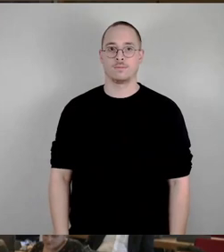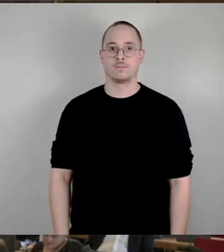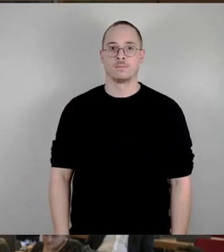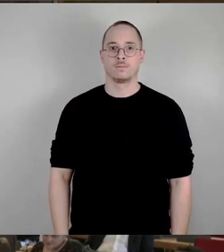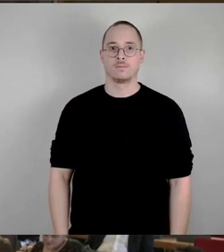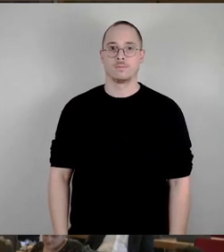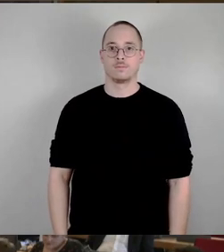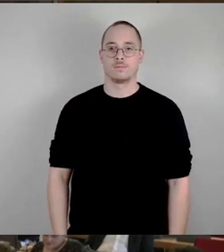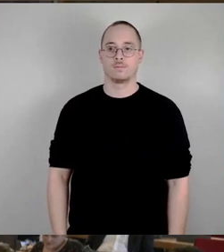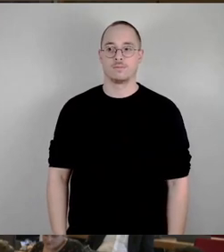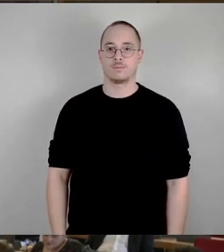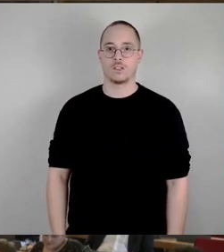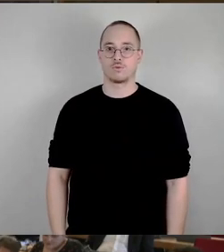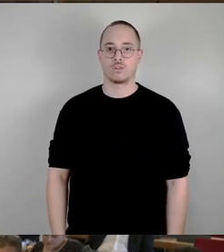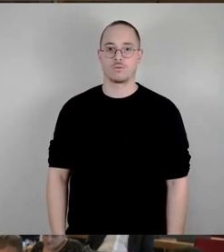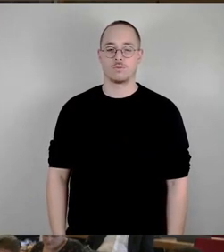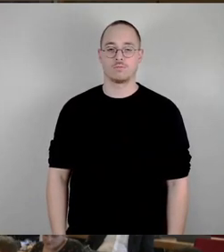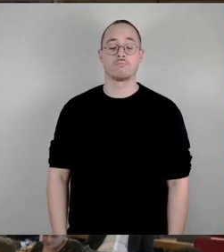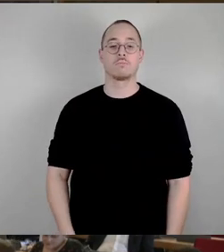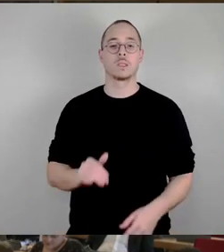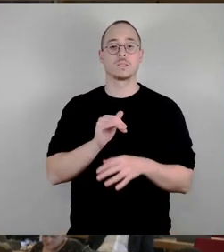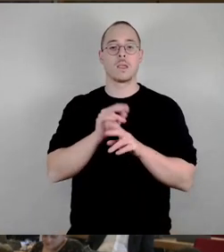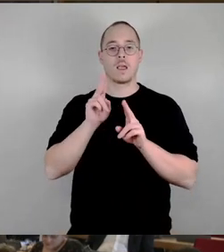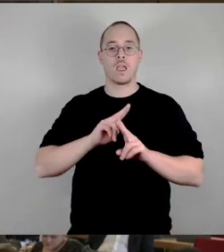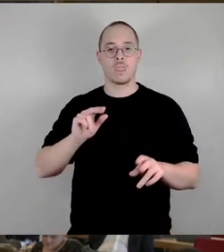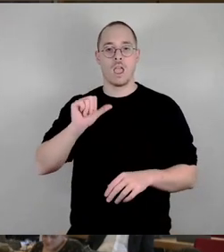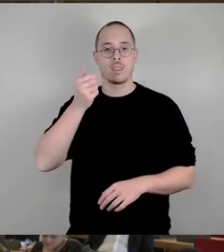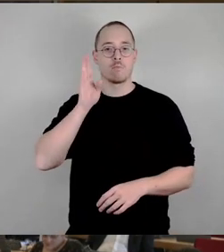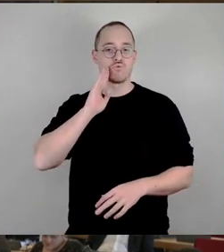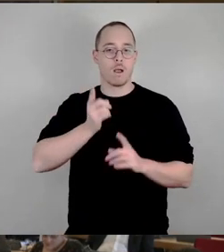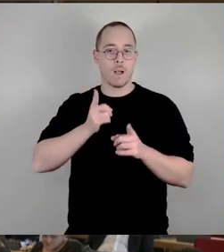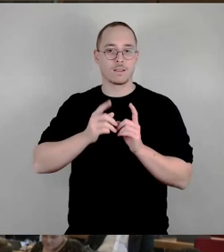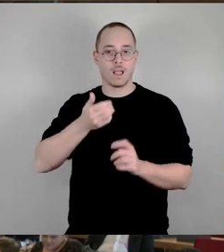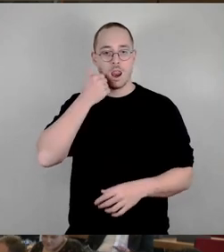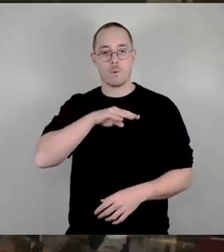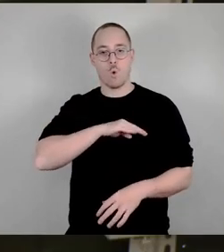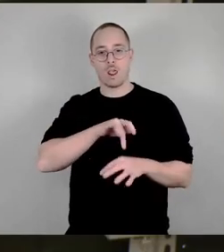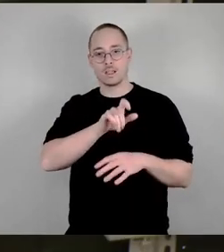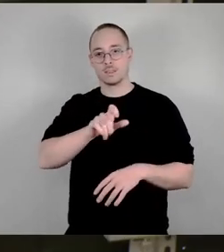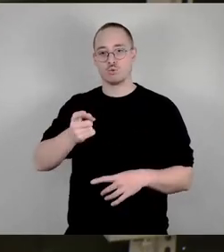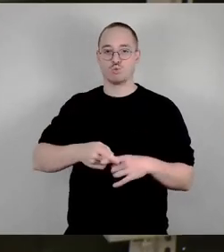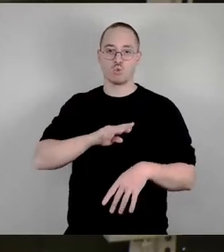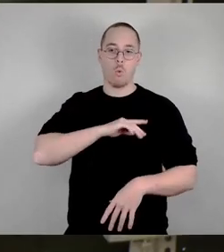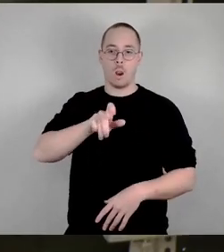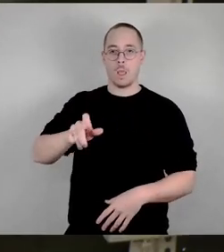Sehr geehrter Herr erster Bürgermeister, liebe Kolleginnen und Kollegen, zunächst mal möchte ich mal